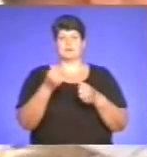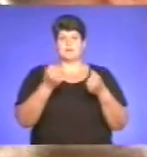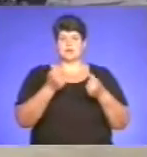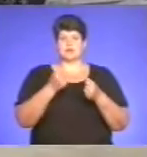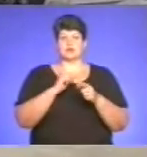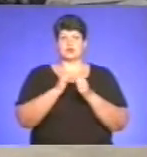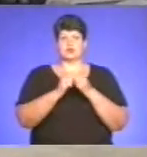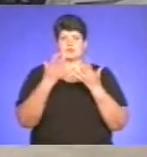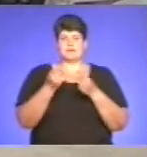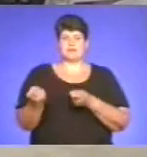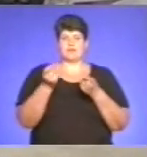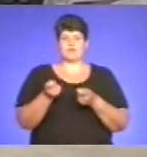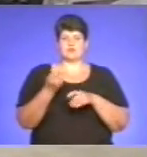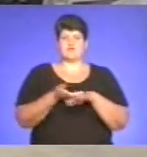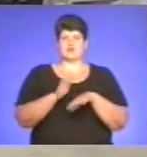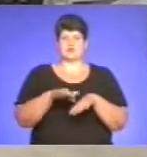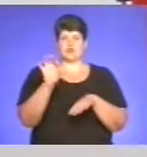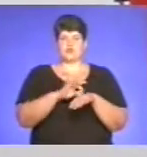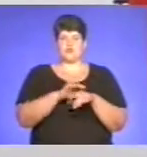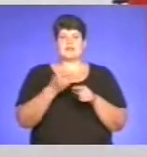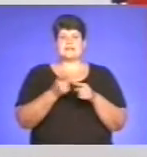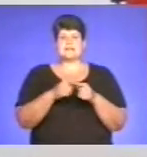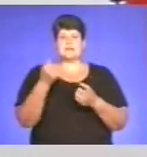Власниці машини – чи не найбільша гордість центру.